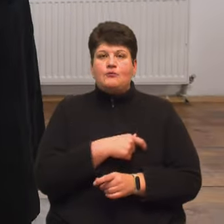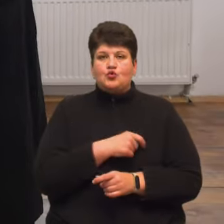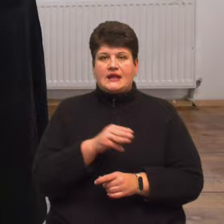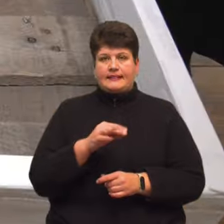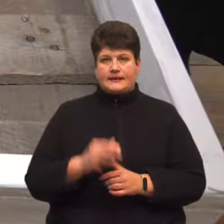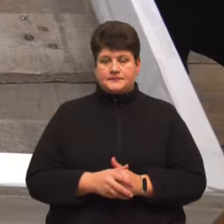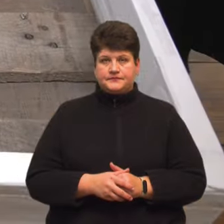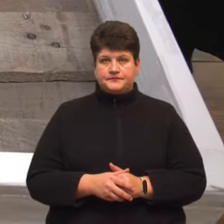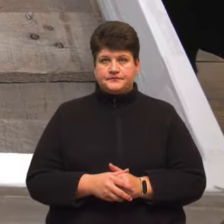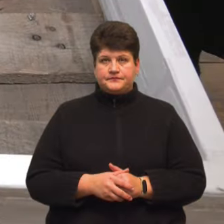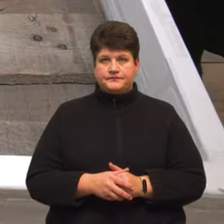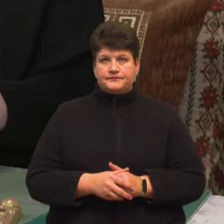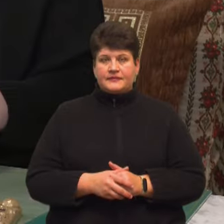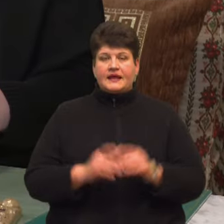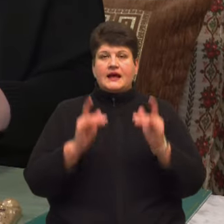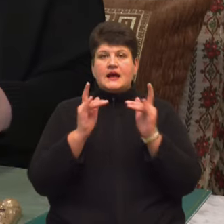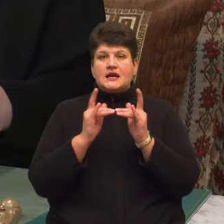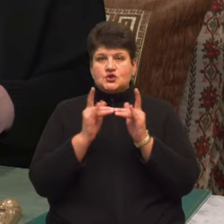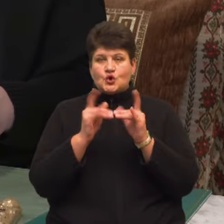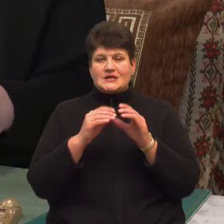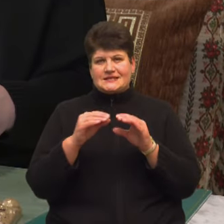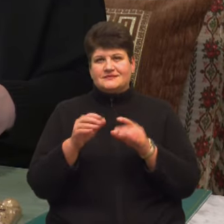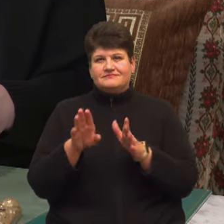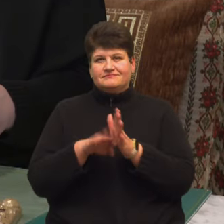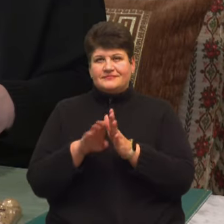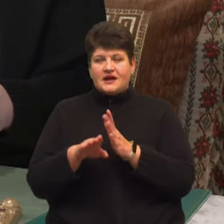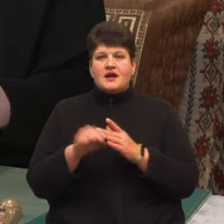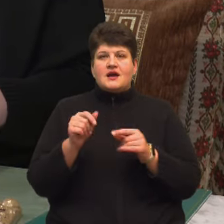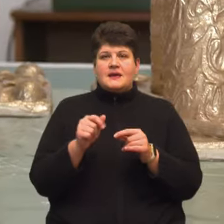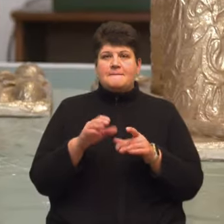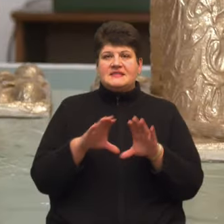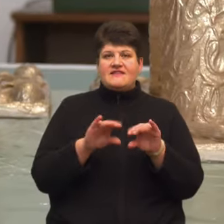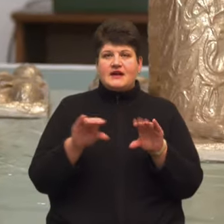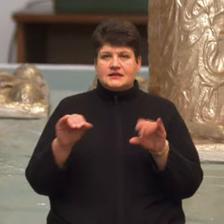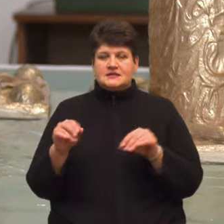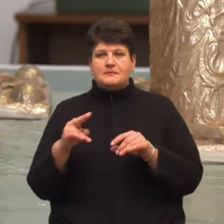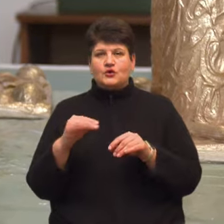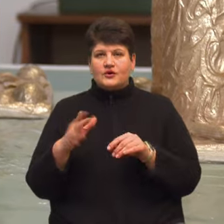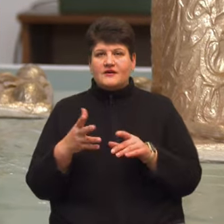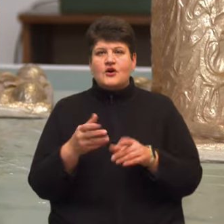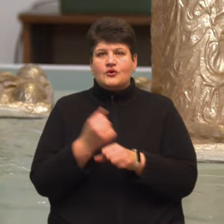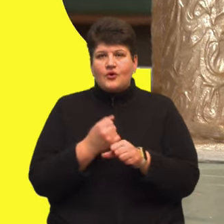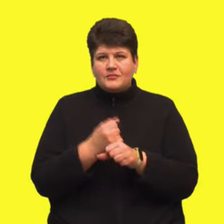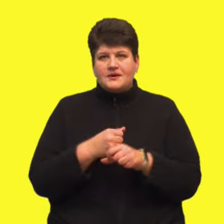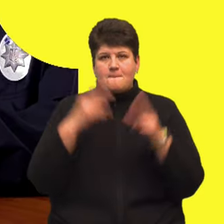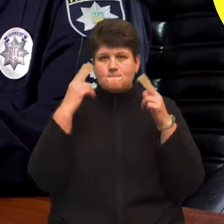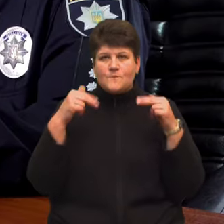Ліжко з піддонів та диван з картону. Монахиня Переселенко створює меблі та декор із побутових відходів.